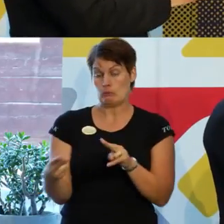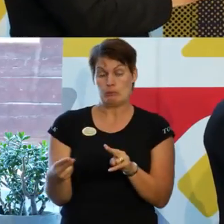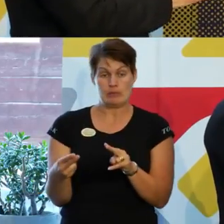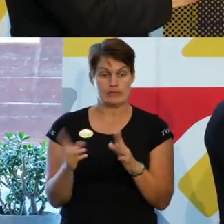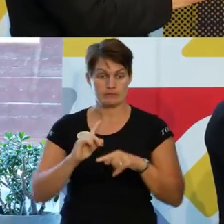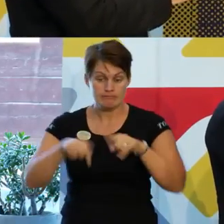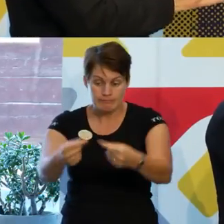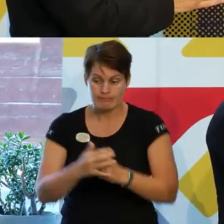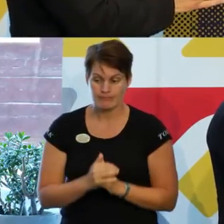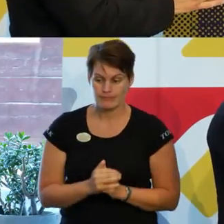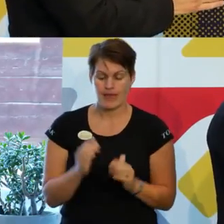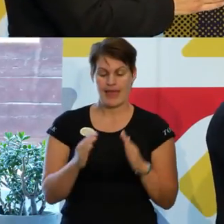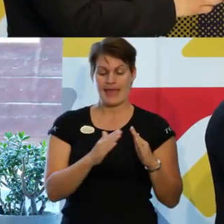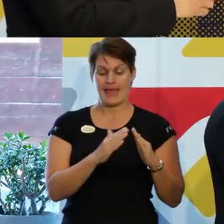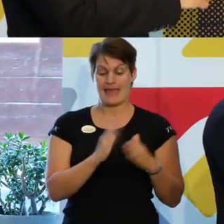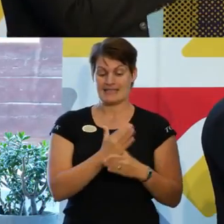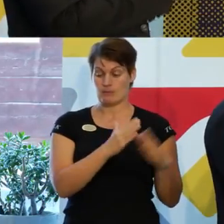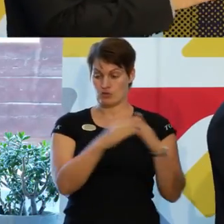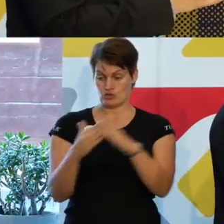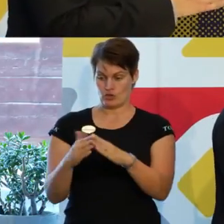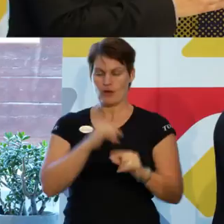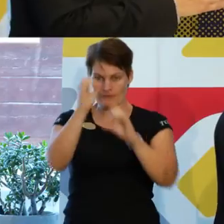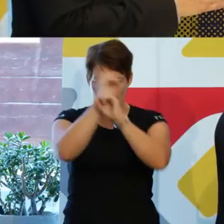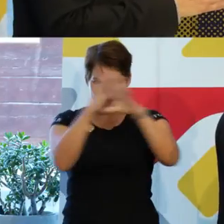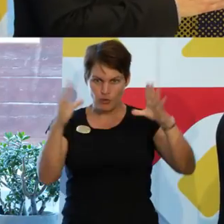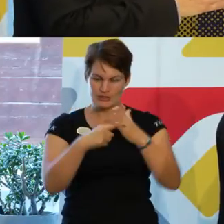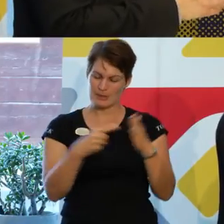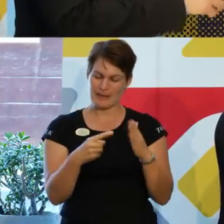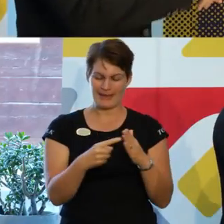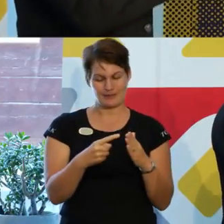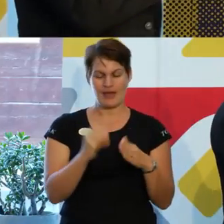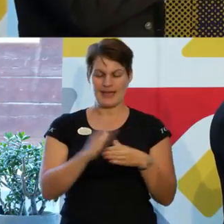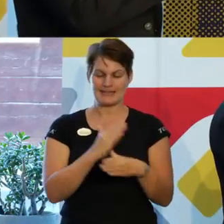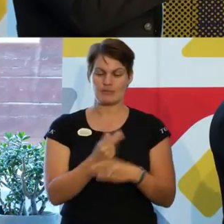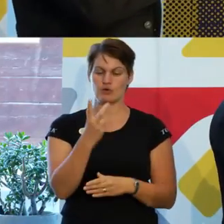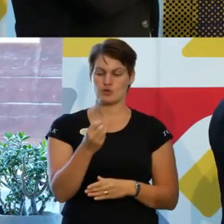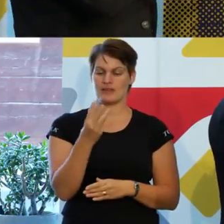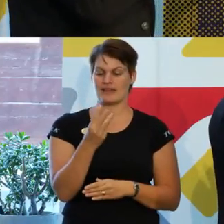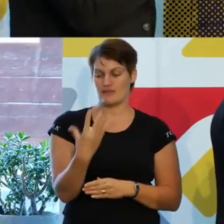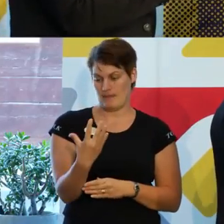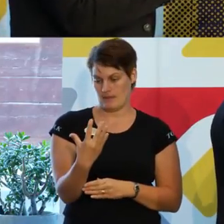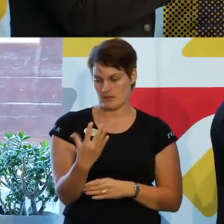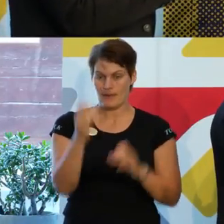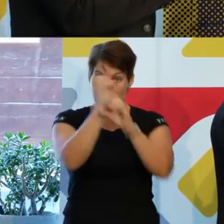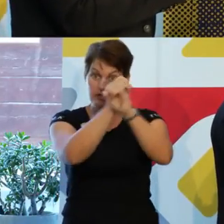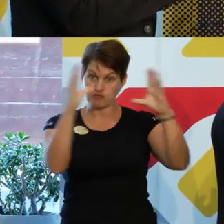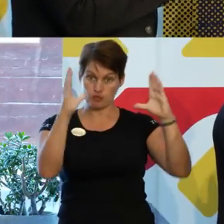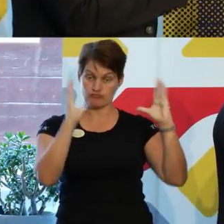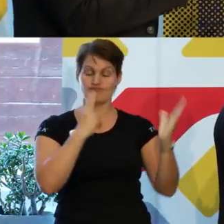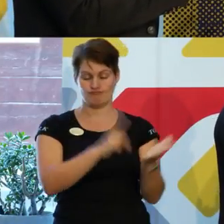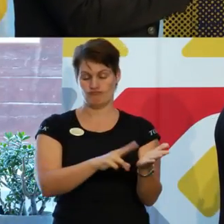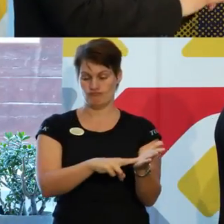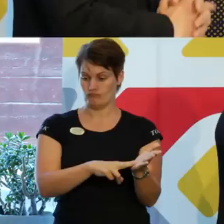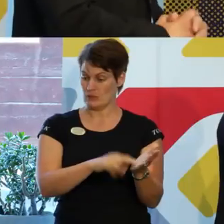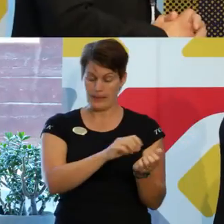Helsingborgs stad nämligen en fantastisk sak. Vi har en vision som heter Helsingborg 2035 som har då en vision som är antagen i bred